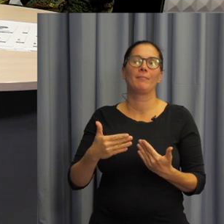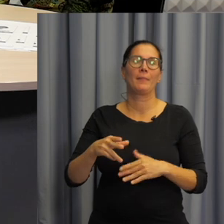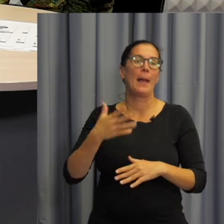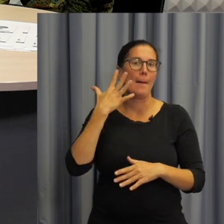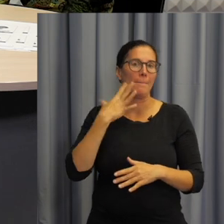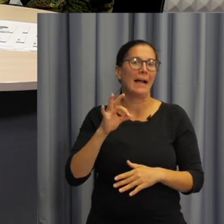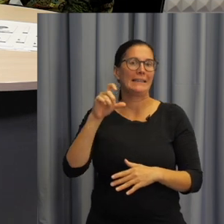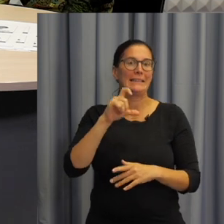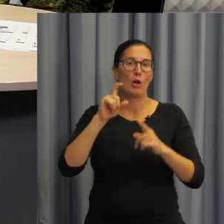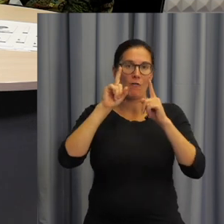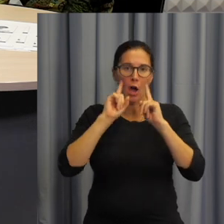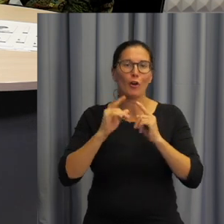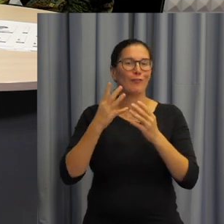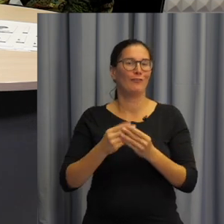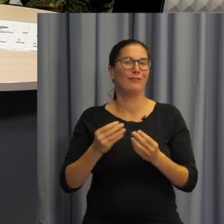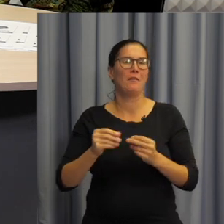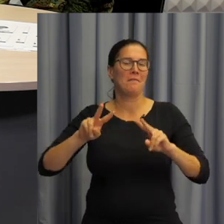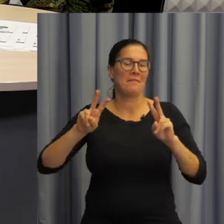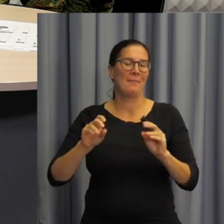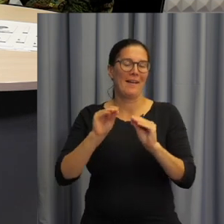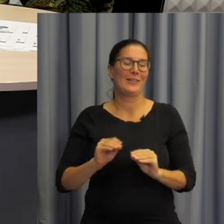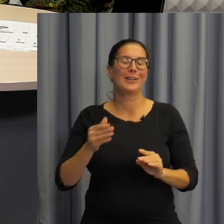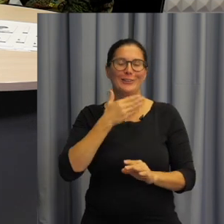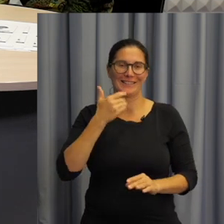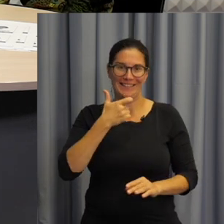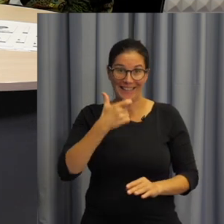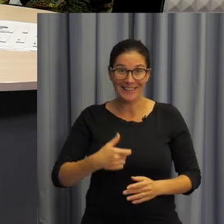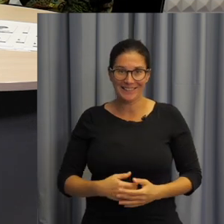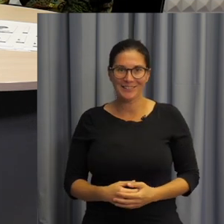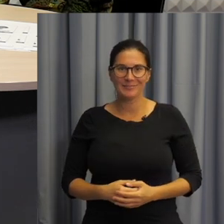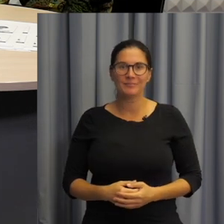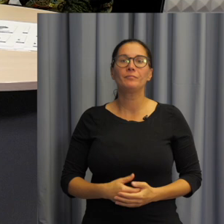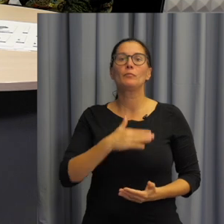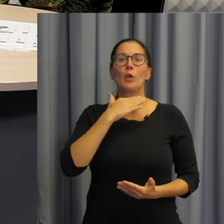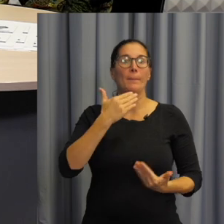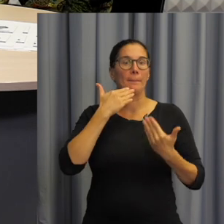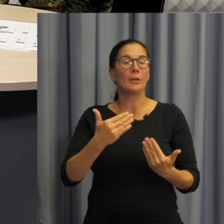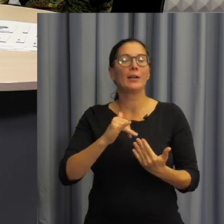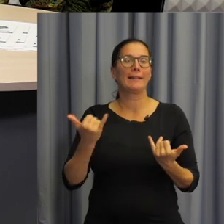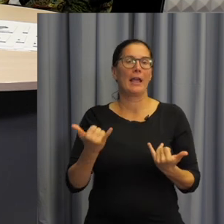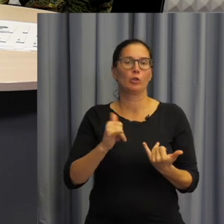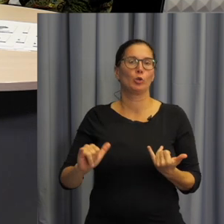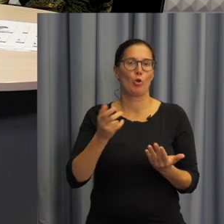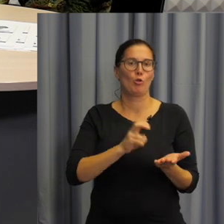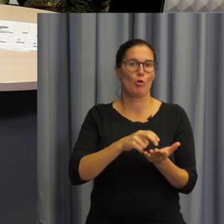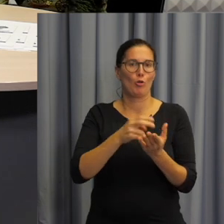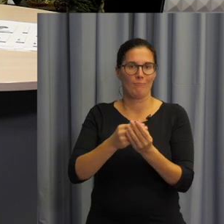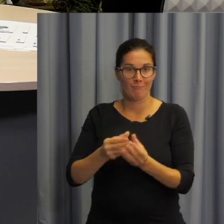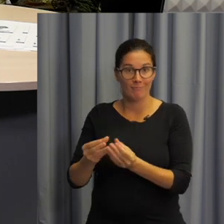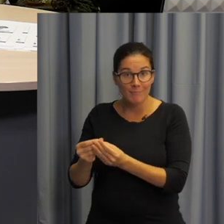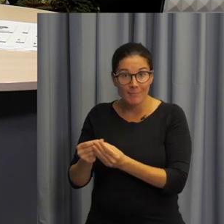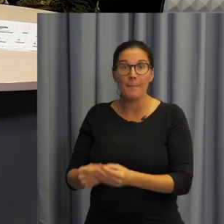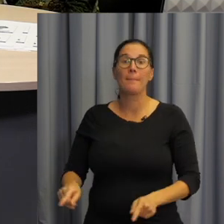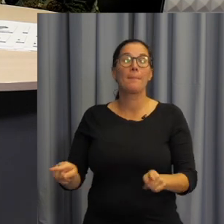paní Hronové Cíchové za prezentaci té části, která se vztahovala k výuce českého jazyka. Ještě jednou velmi děkuji